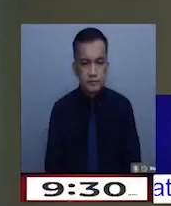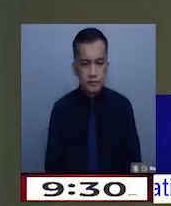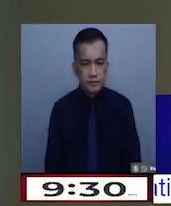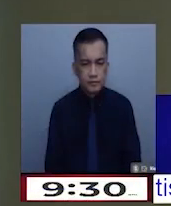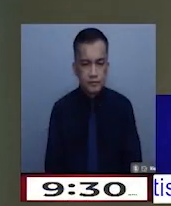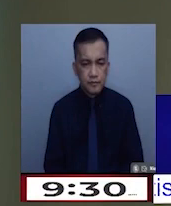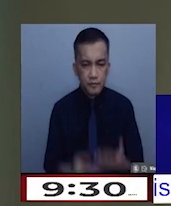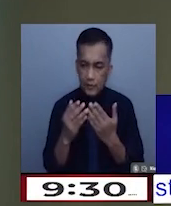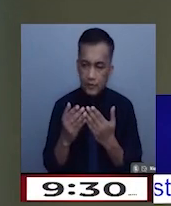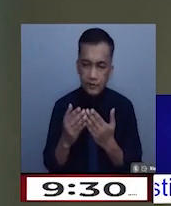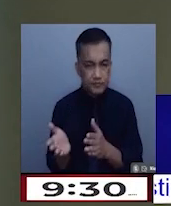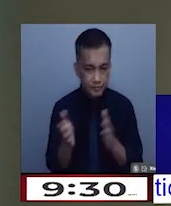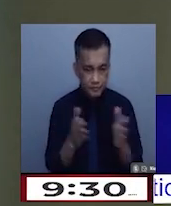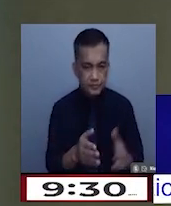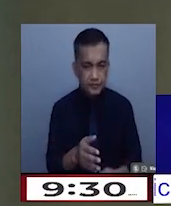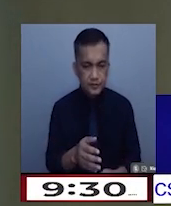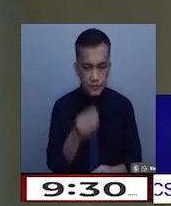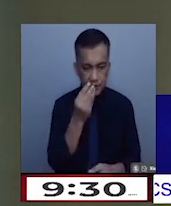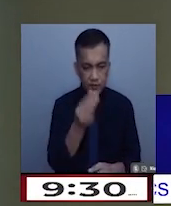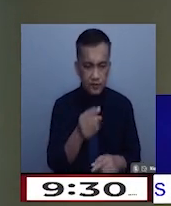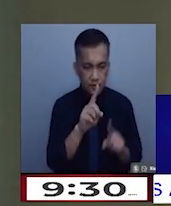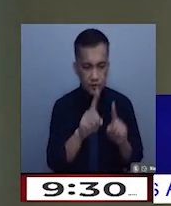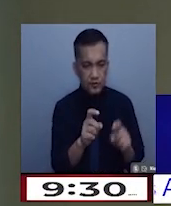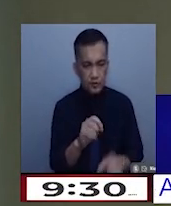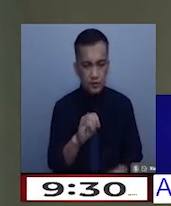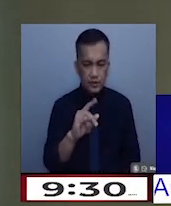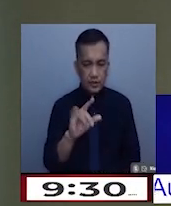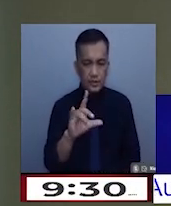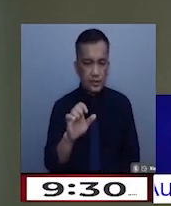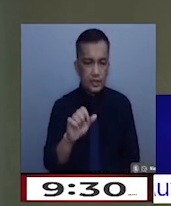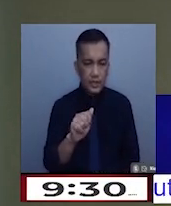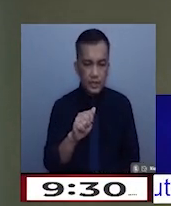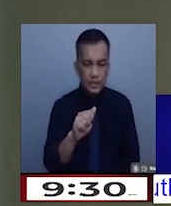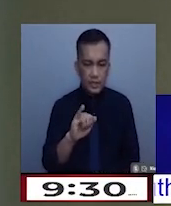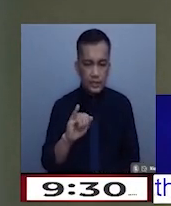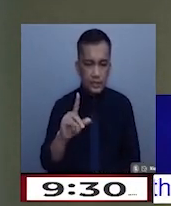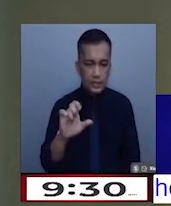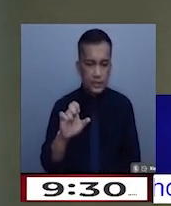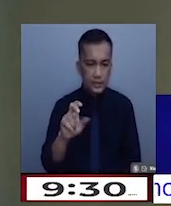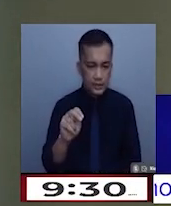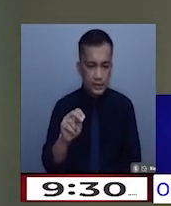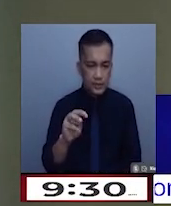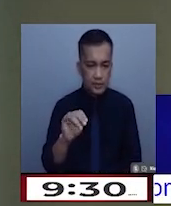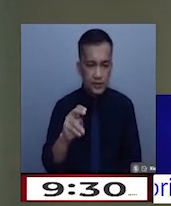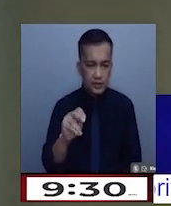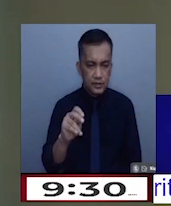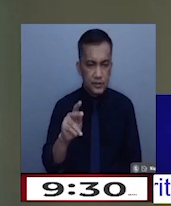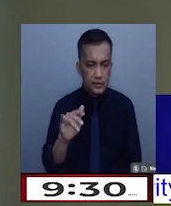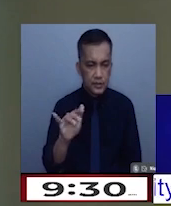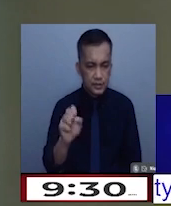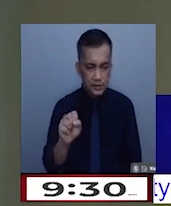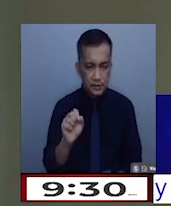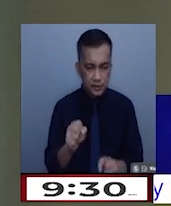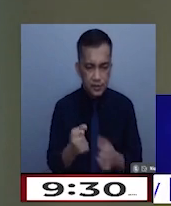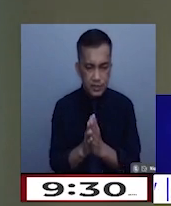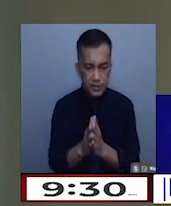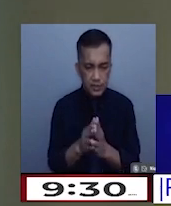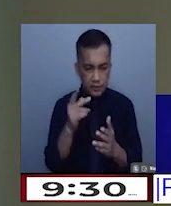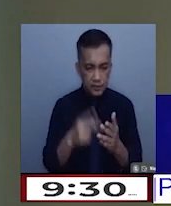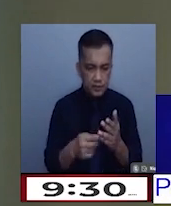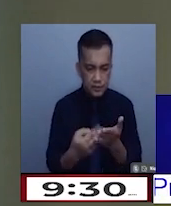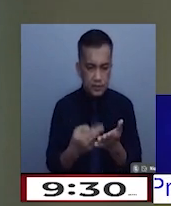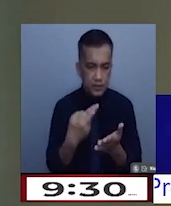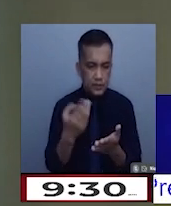We have a few questions from Ms. Aileen Menchus. Sir, maaari po bang mahingi ang presyo ng bigas noong